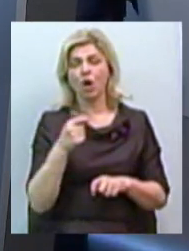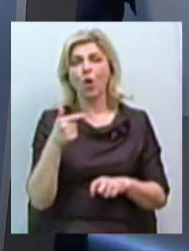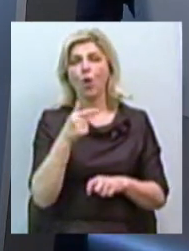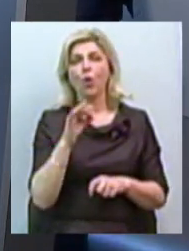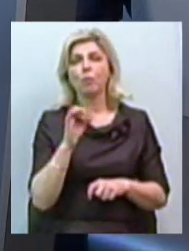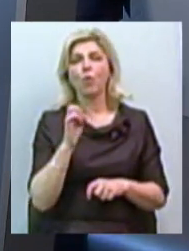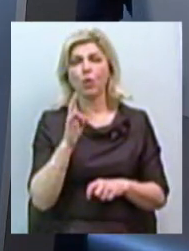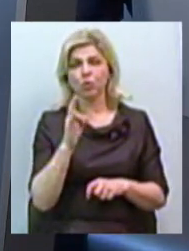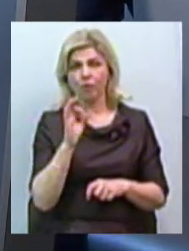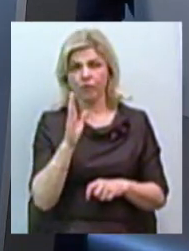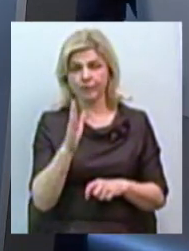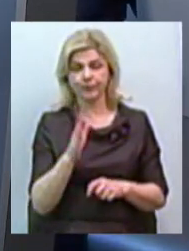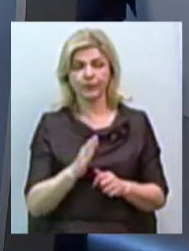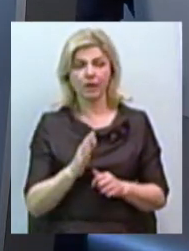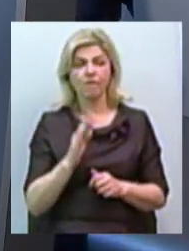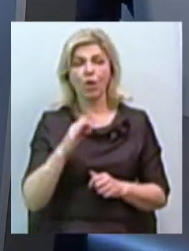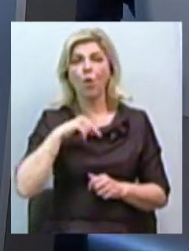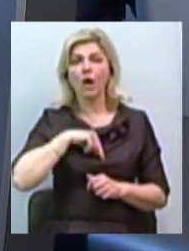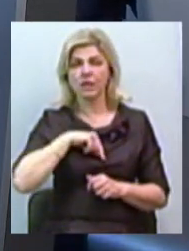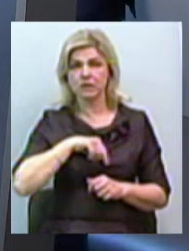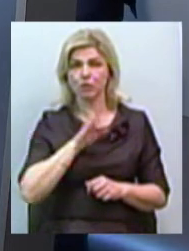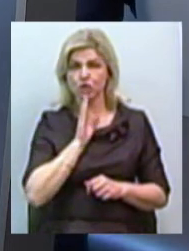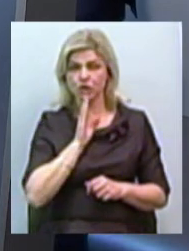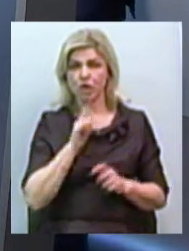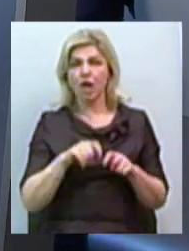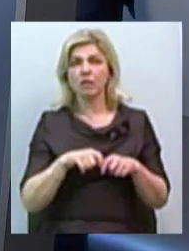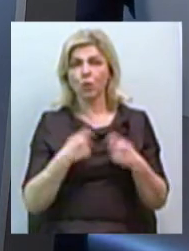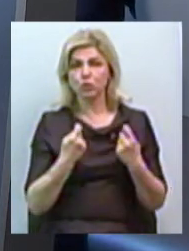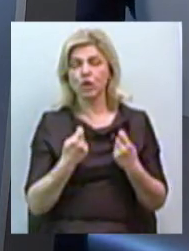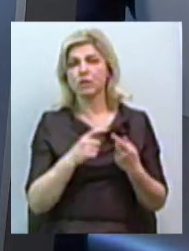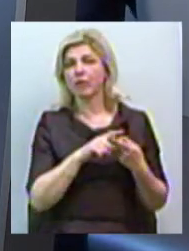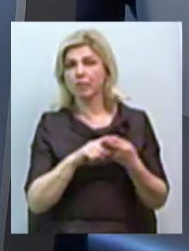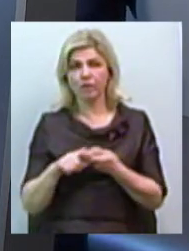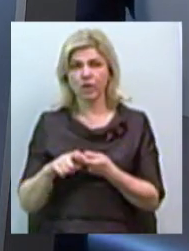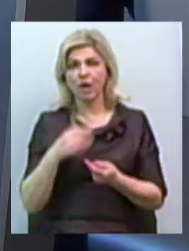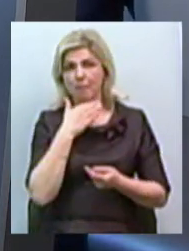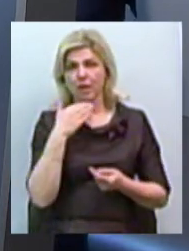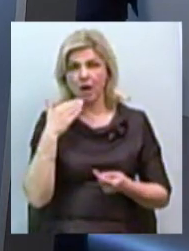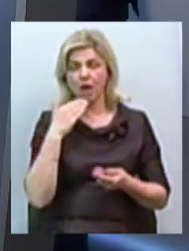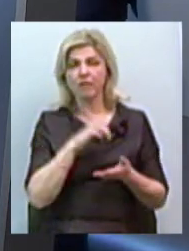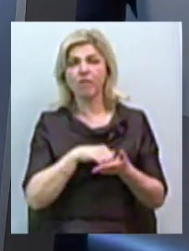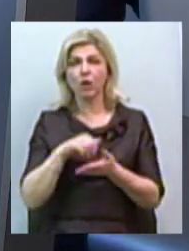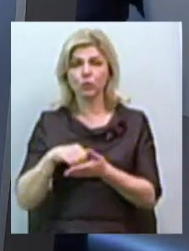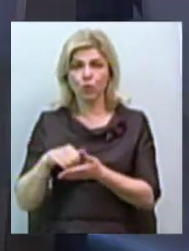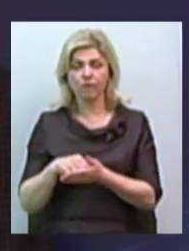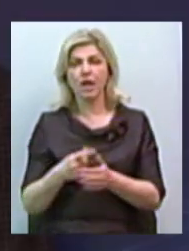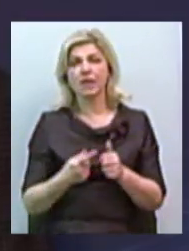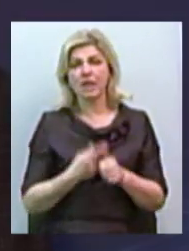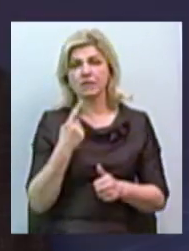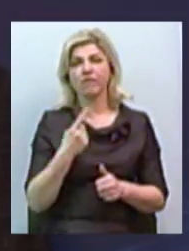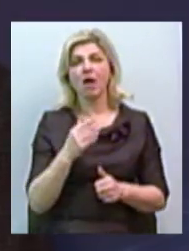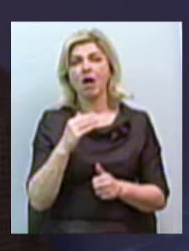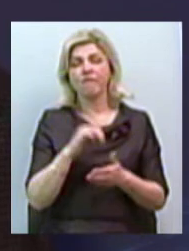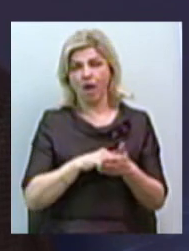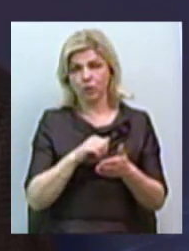організмів жінчини. Нарушення – це приводить ряд факторів, які так і називаються – фактори